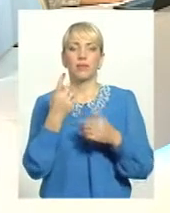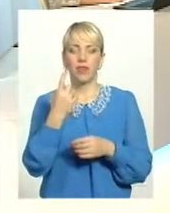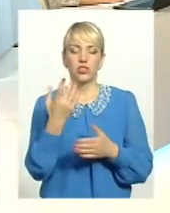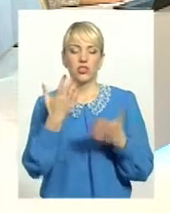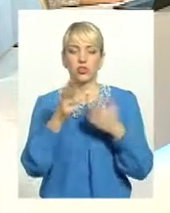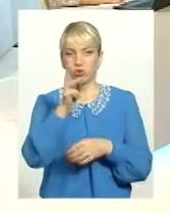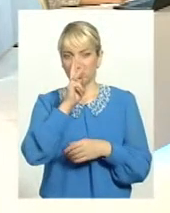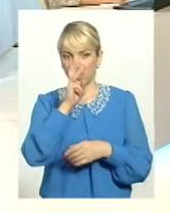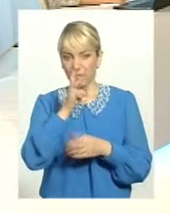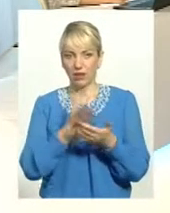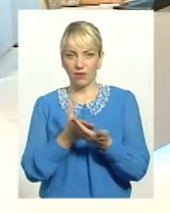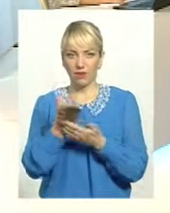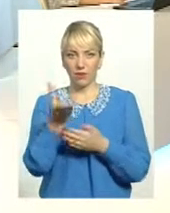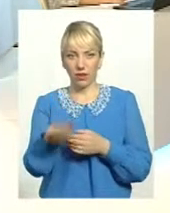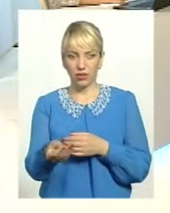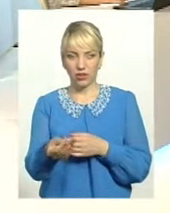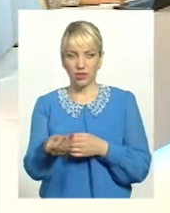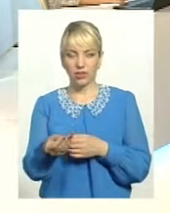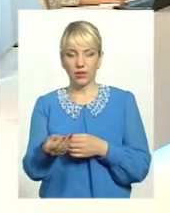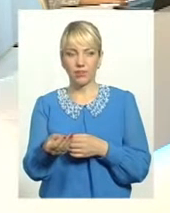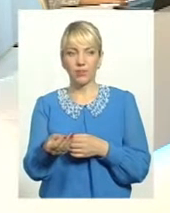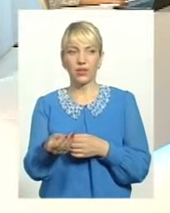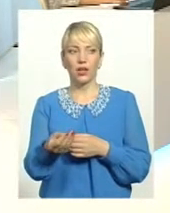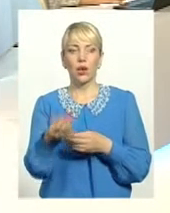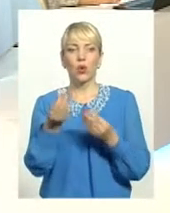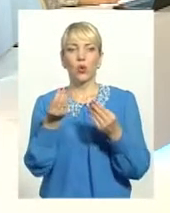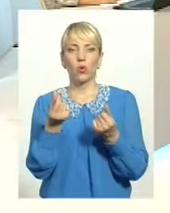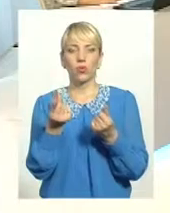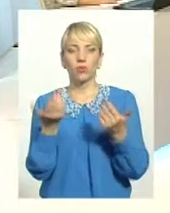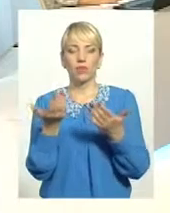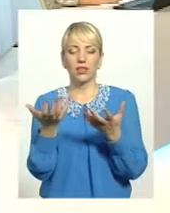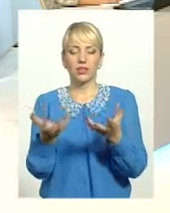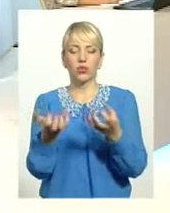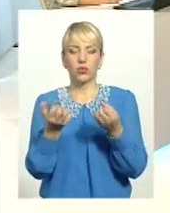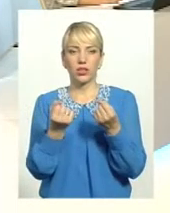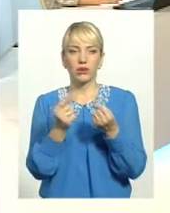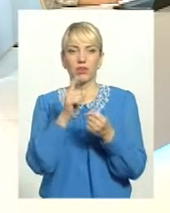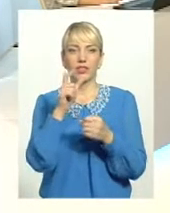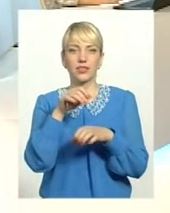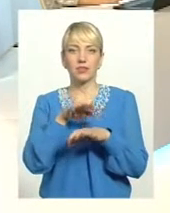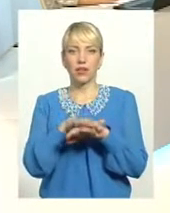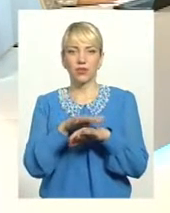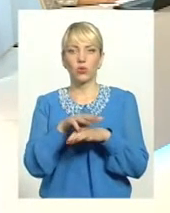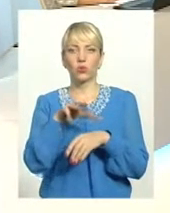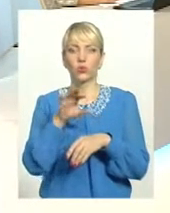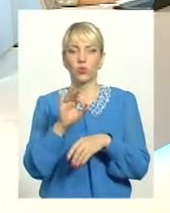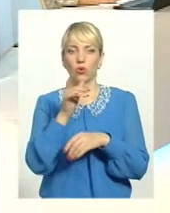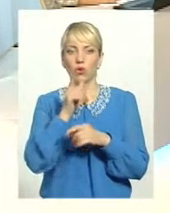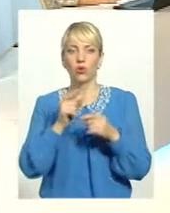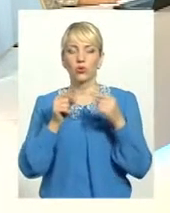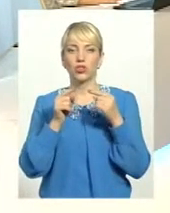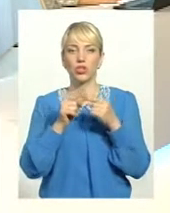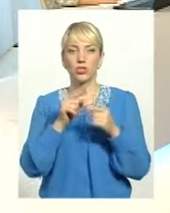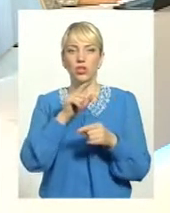плата виплачується безпосередньо коштами, які отримані із банку, то одночасно з